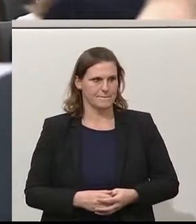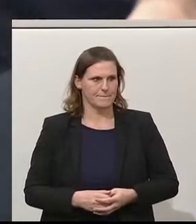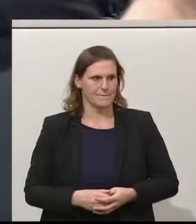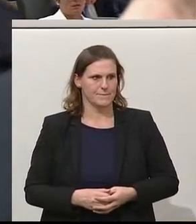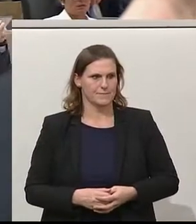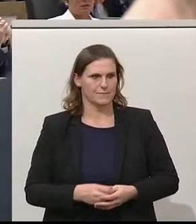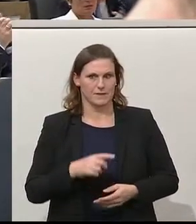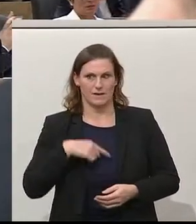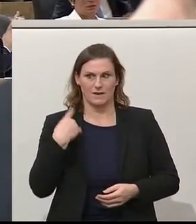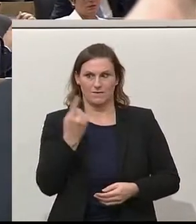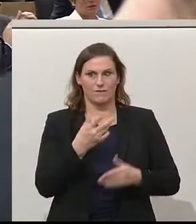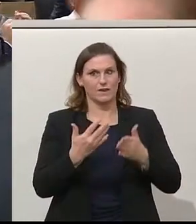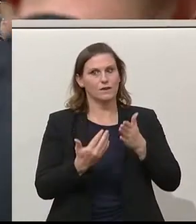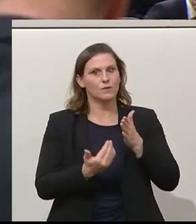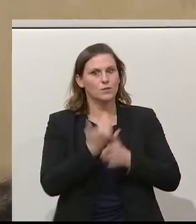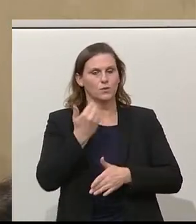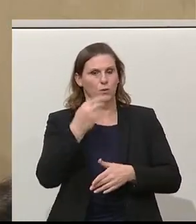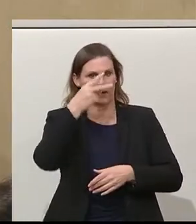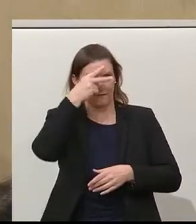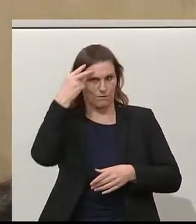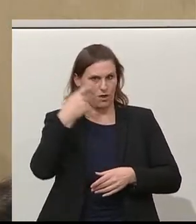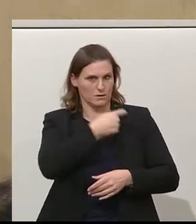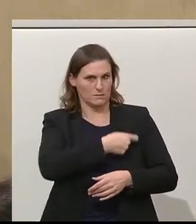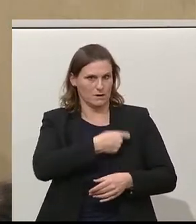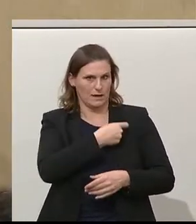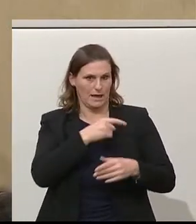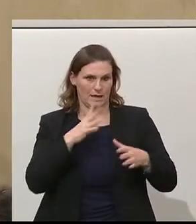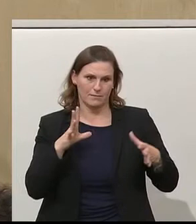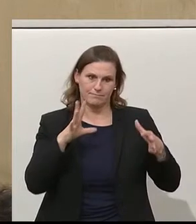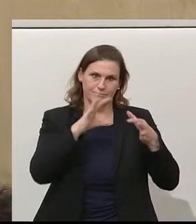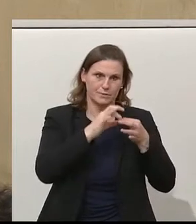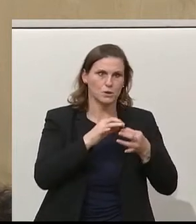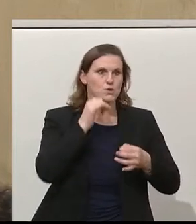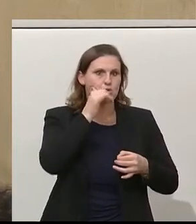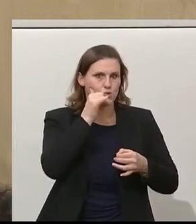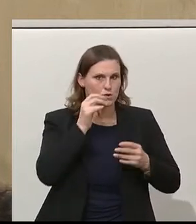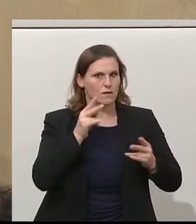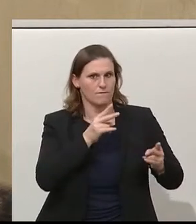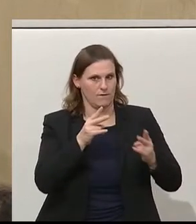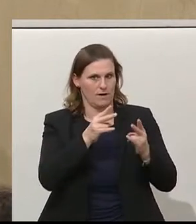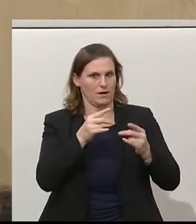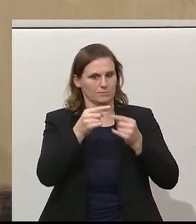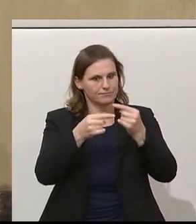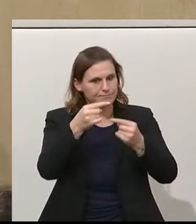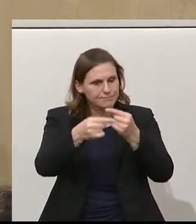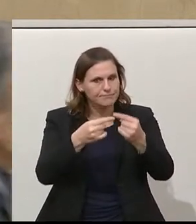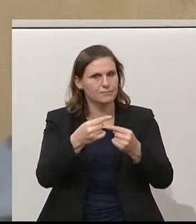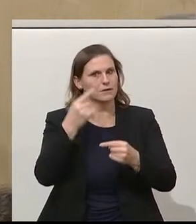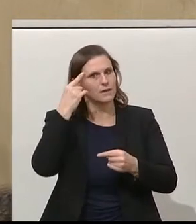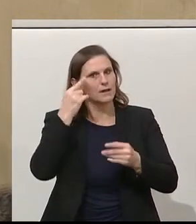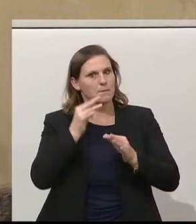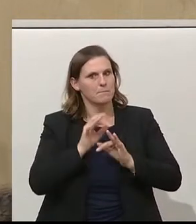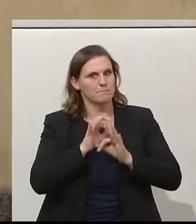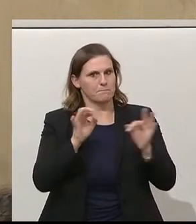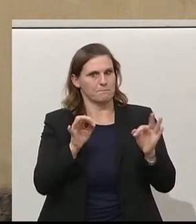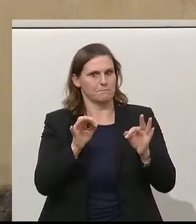Wir als neue Volkspartei werden gemeinsam mit den Grünen diesen Weg gehen, denn ich glaube, es ist besser, wir